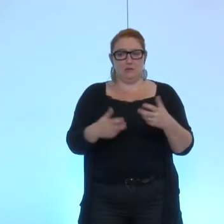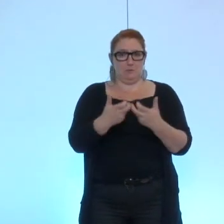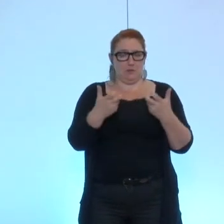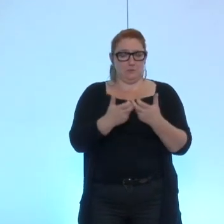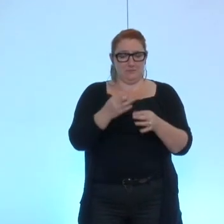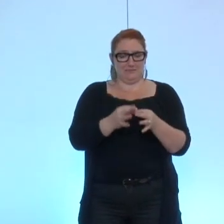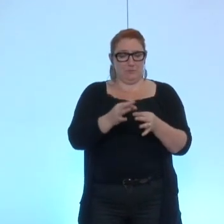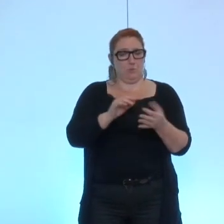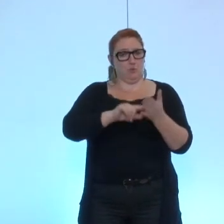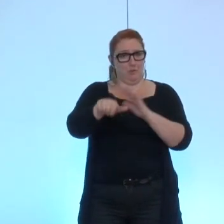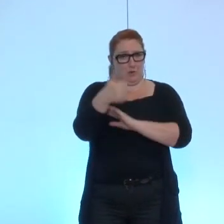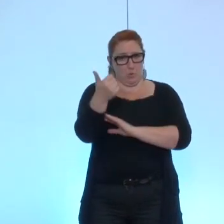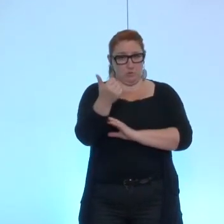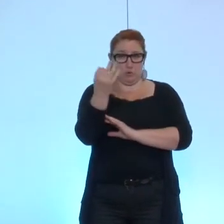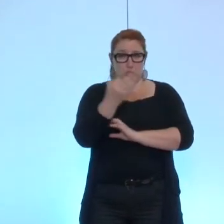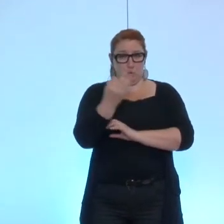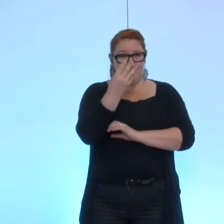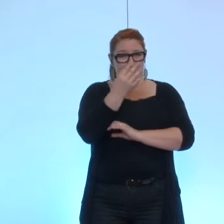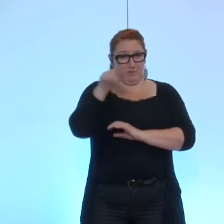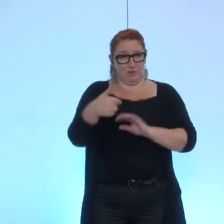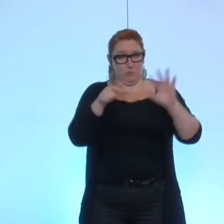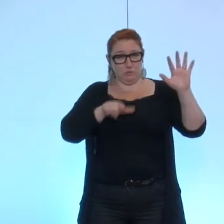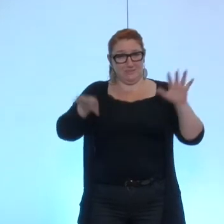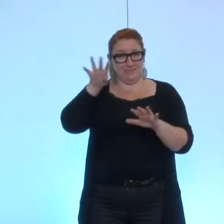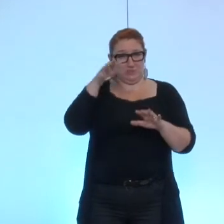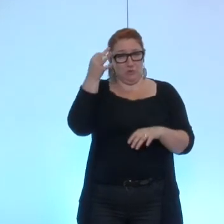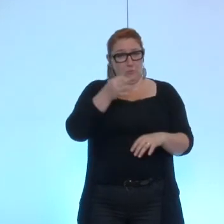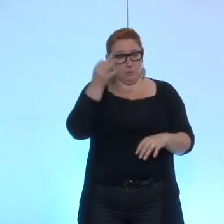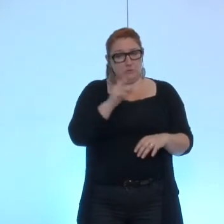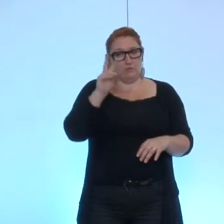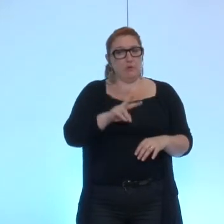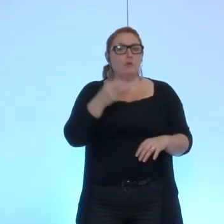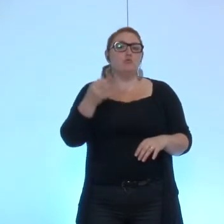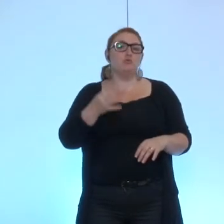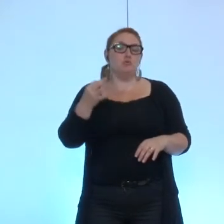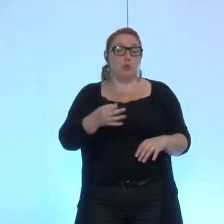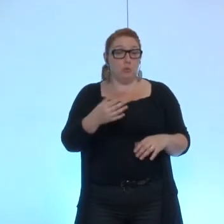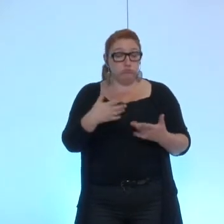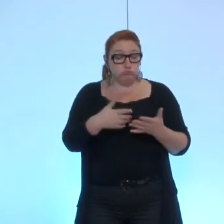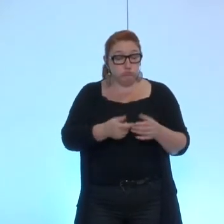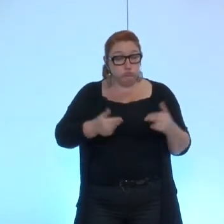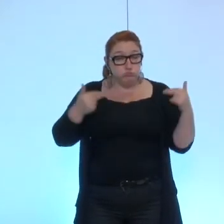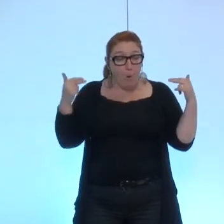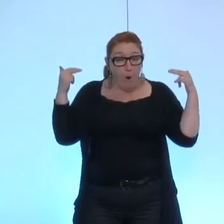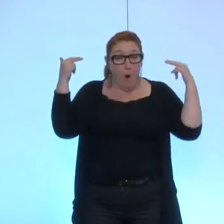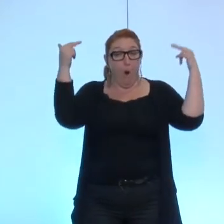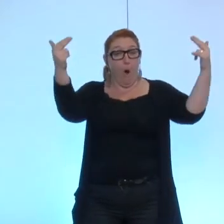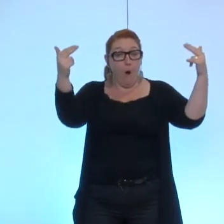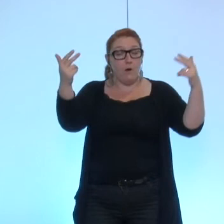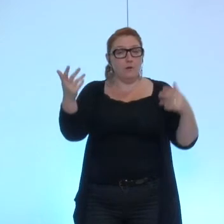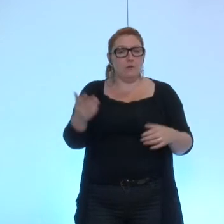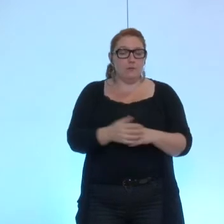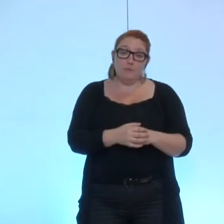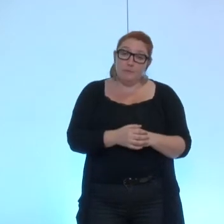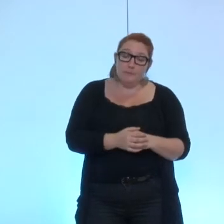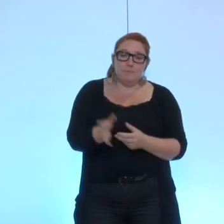emprunt de septembre 2011 au taux de 4,79% c'est un taux qui paraît extraordinairement élevé d'autant que